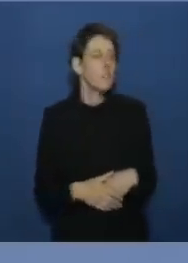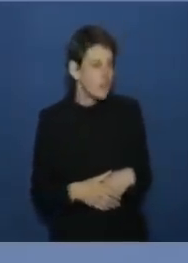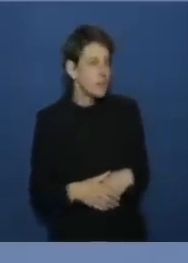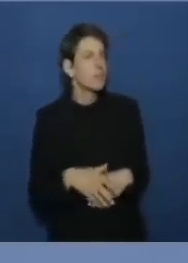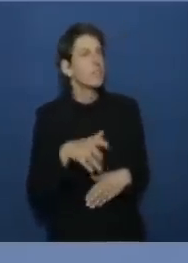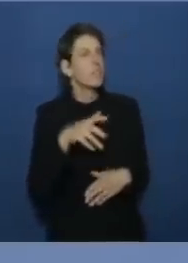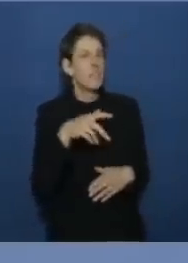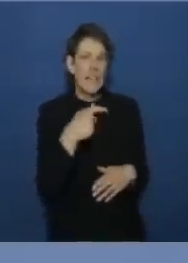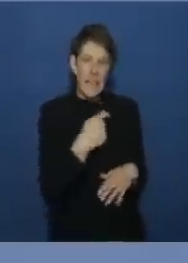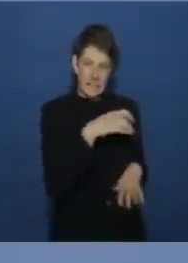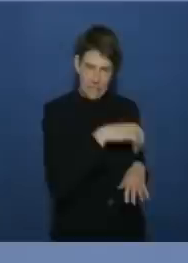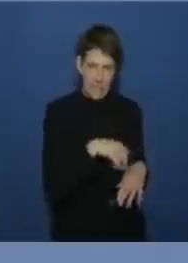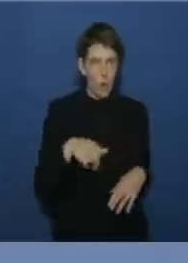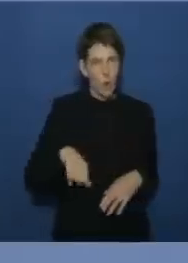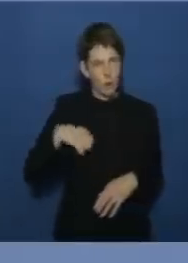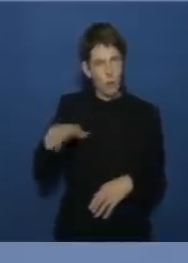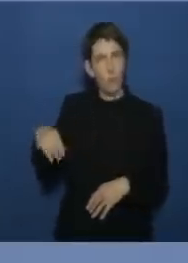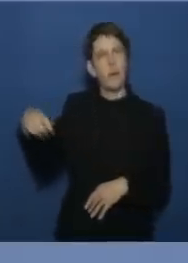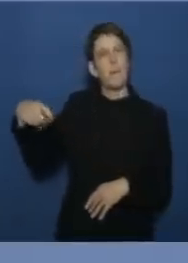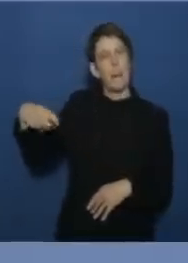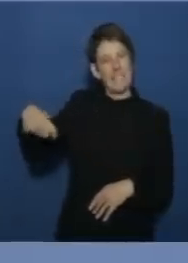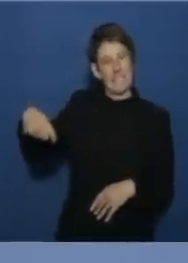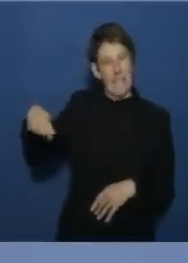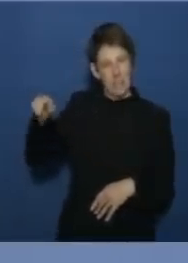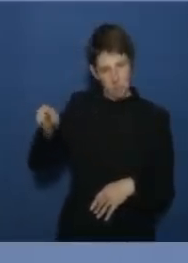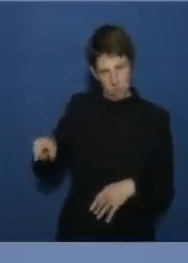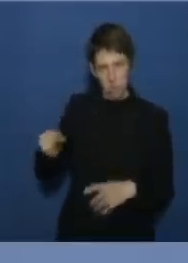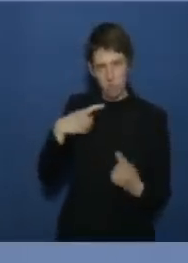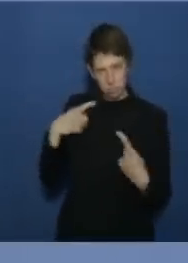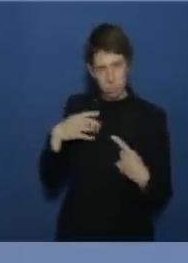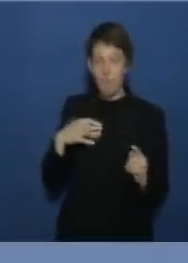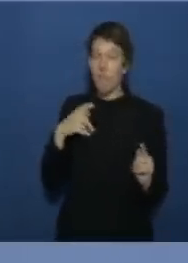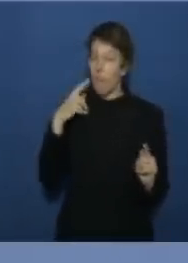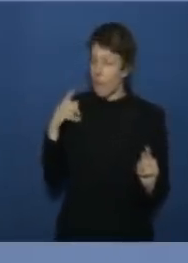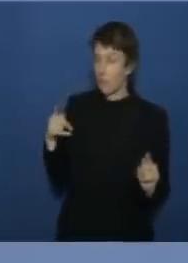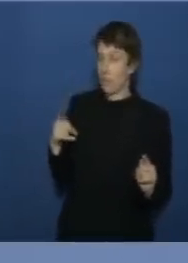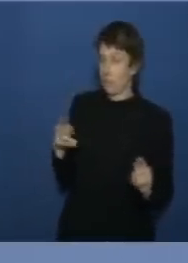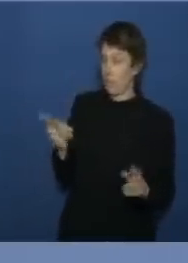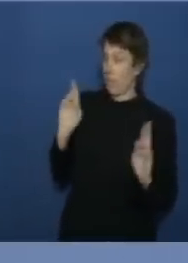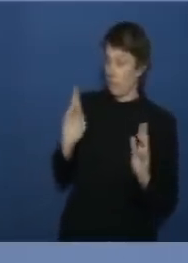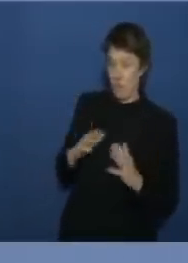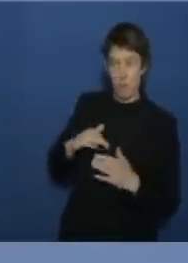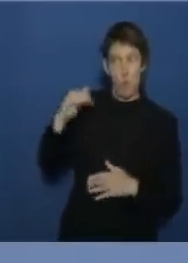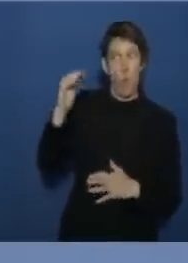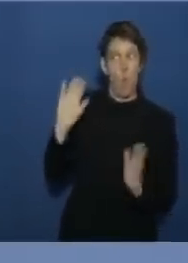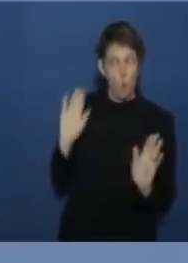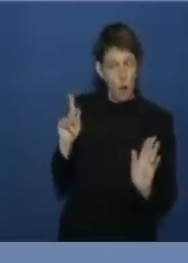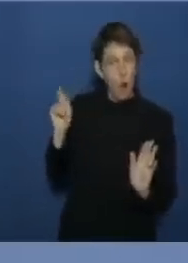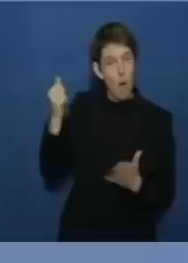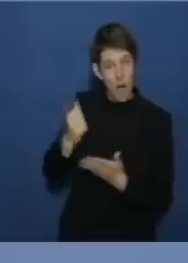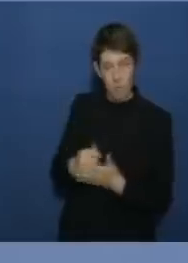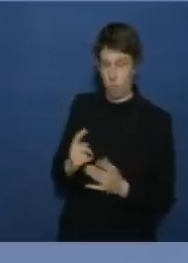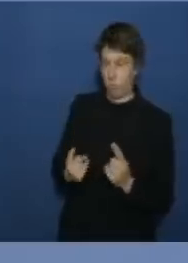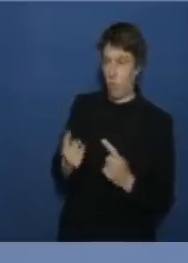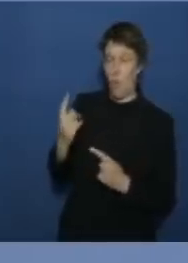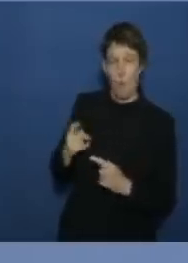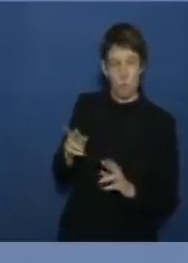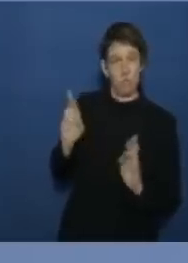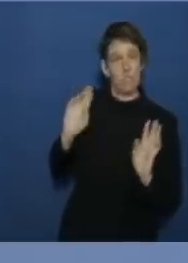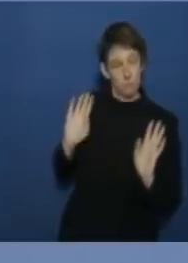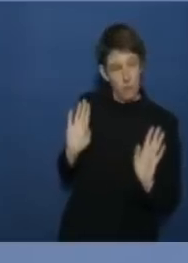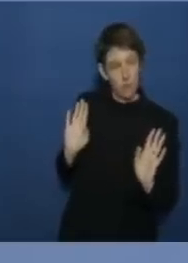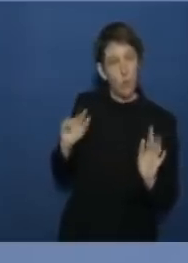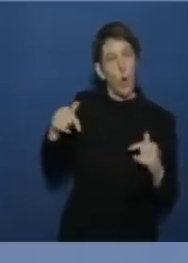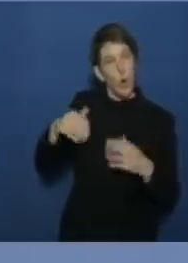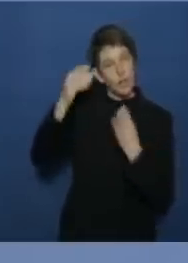bundespräsidenten gesprochen sie hat wie sie wissen hohen respekt für ihn wie für sein amt und seine heutige ankündigung steht für